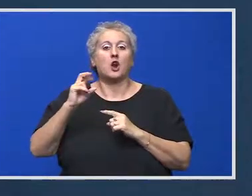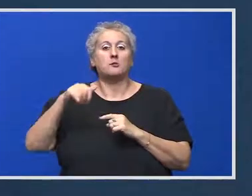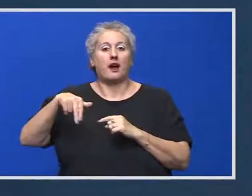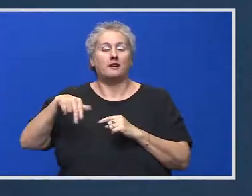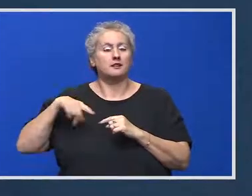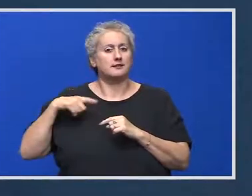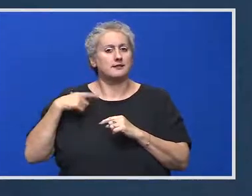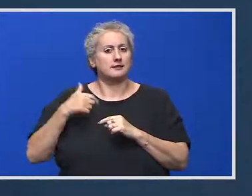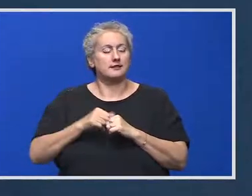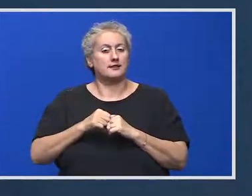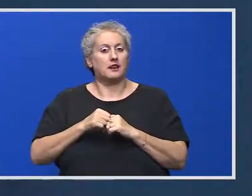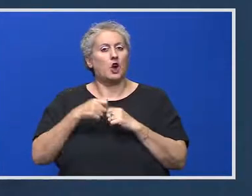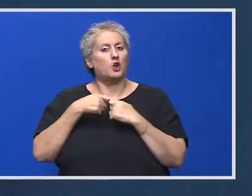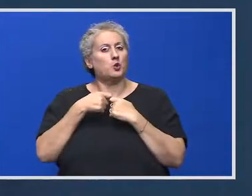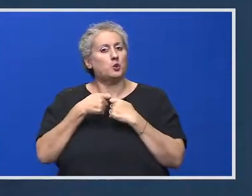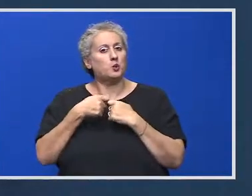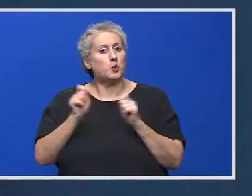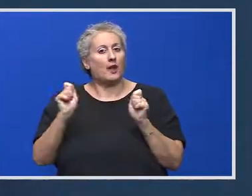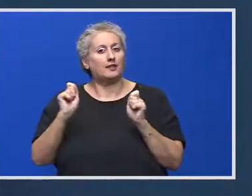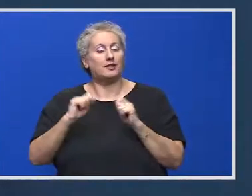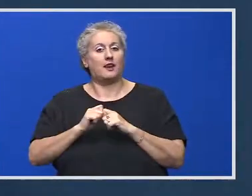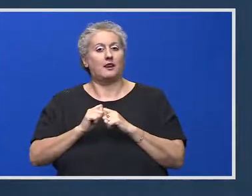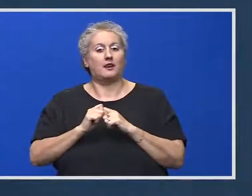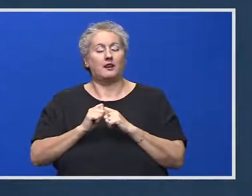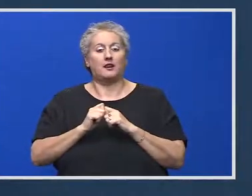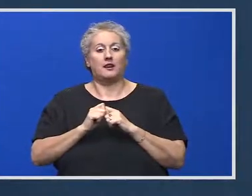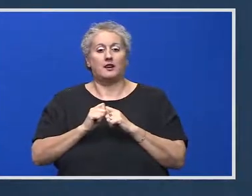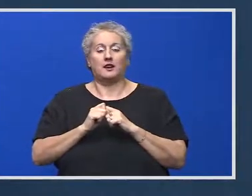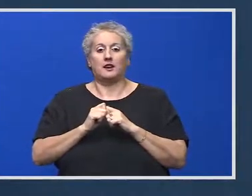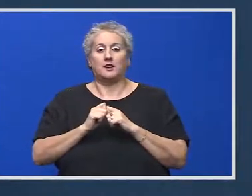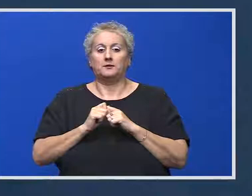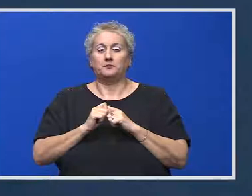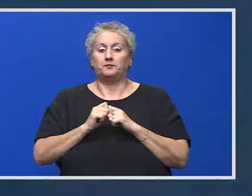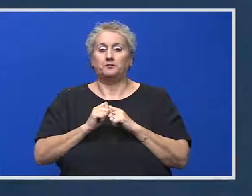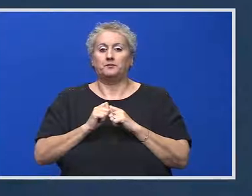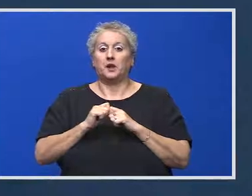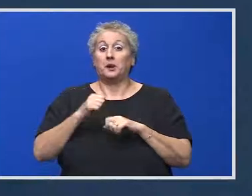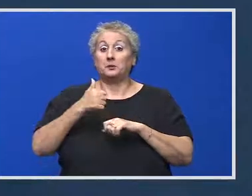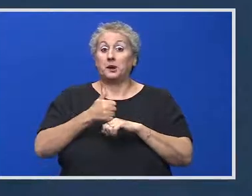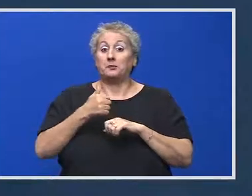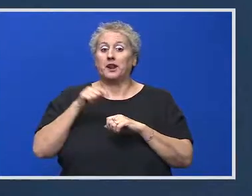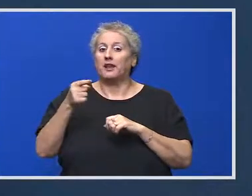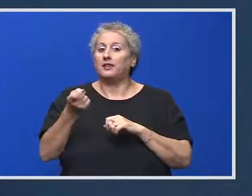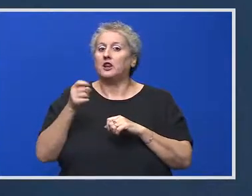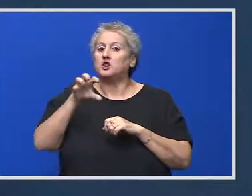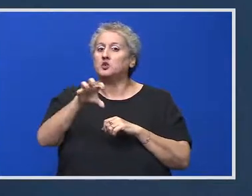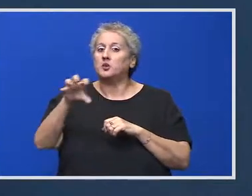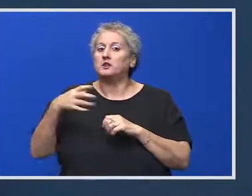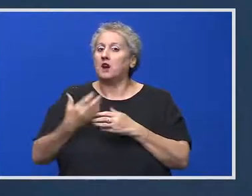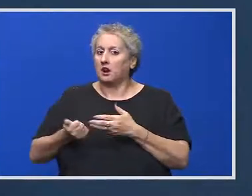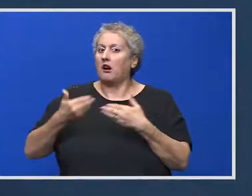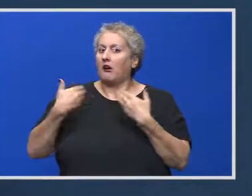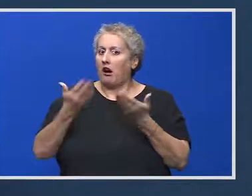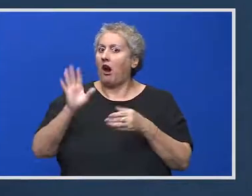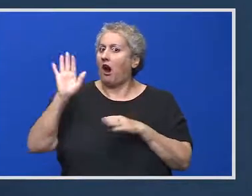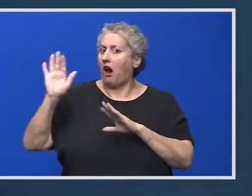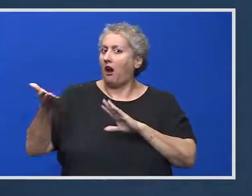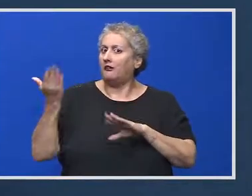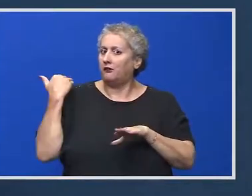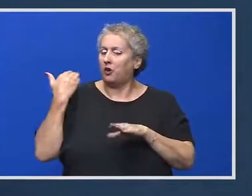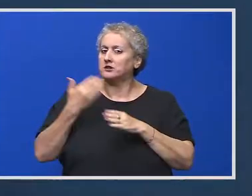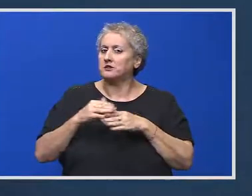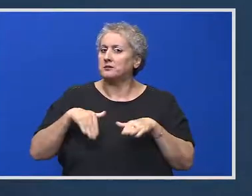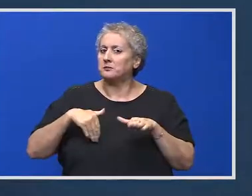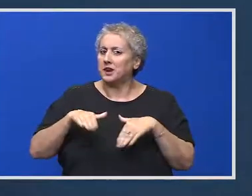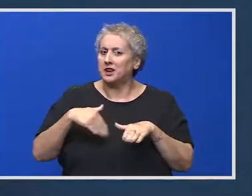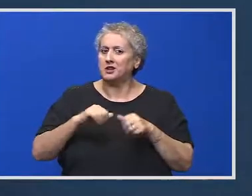sunt toate unității administrativite jurale din acel județ care au avut și premier, au avut și mai